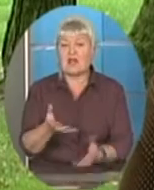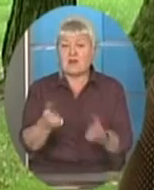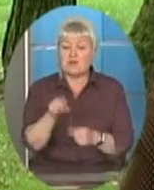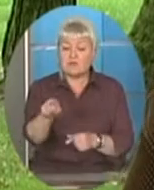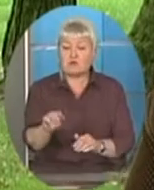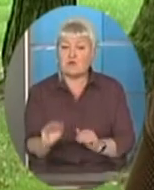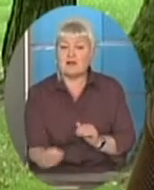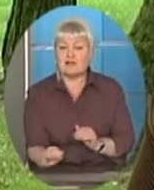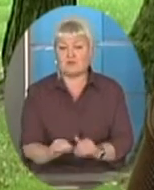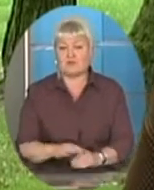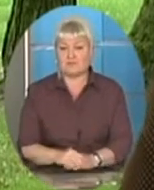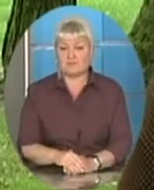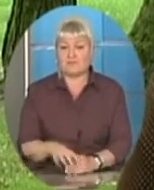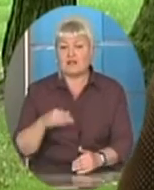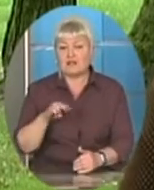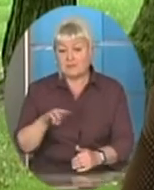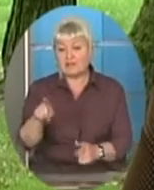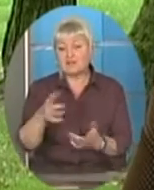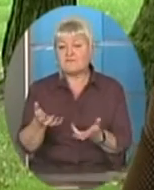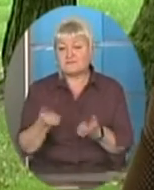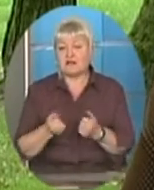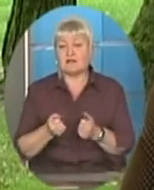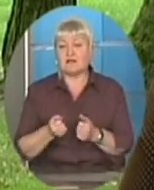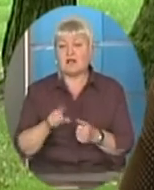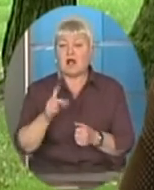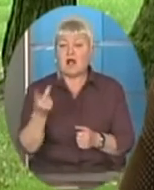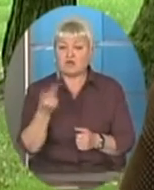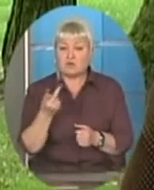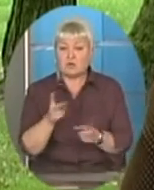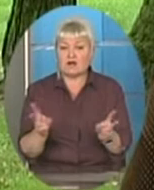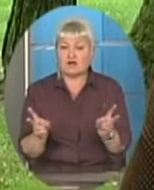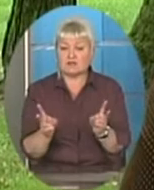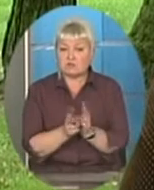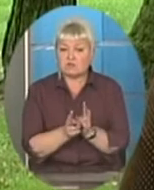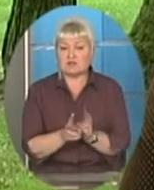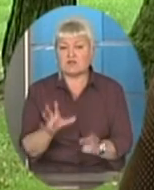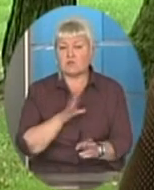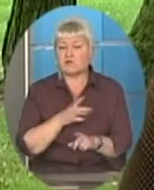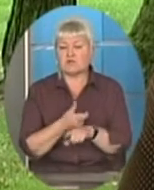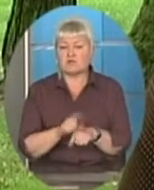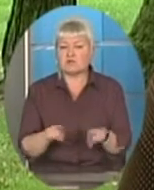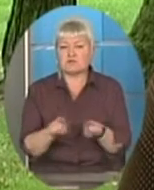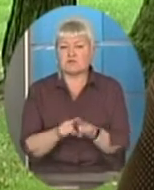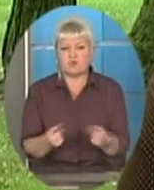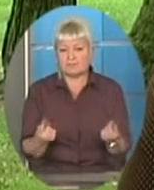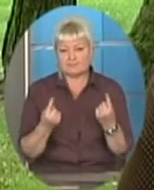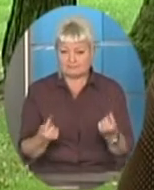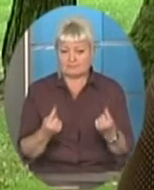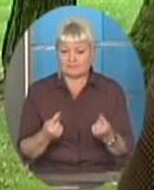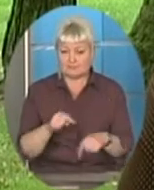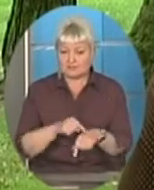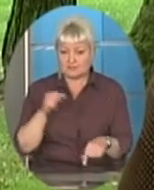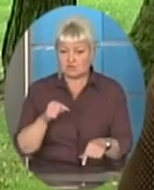маленьку, і ми її взяли. Але, власне, друга зустріч для мене була дуже значущою, що